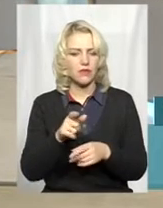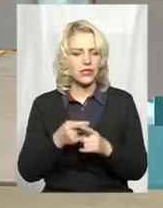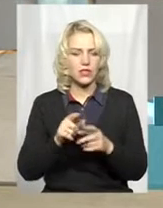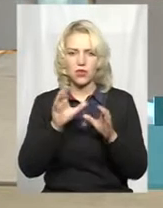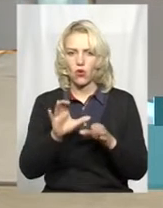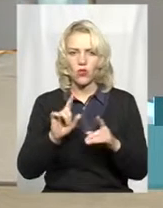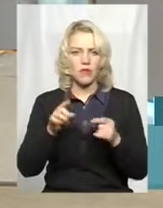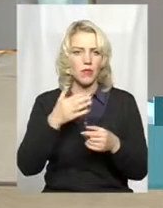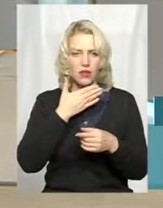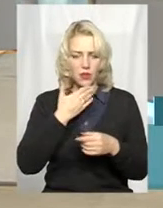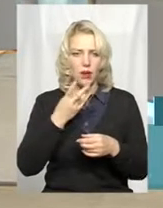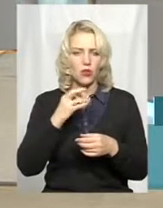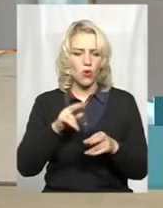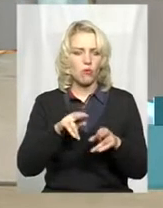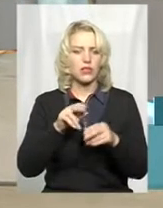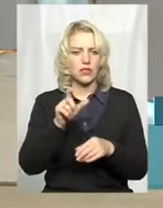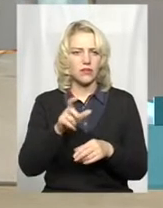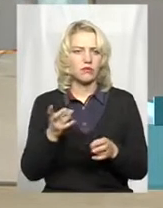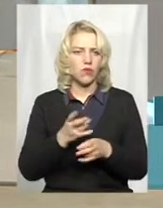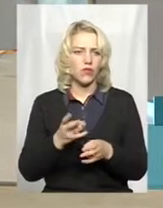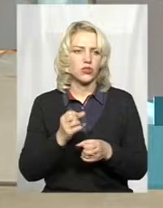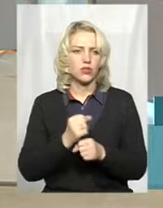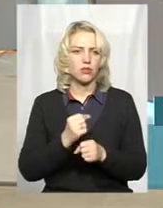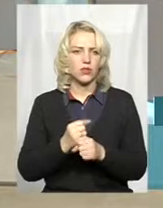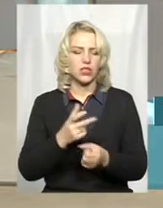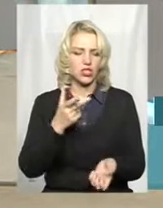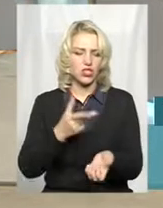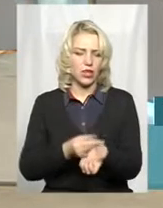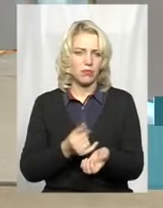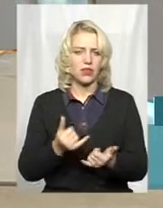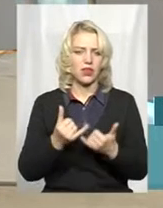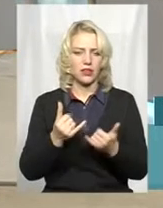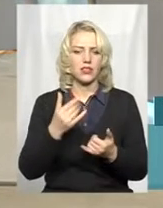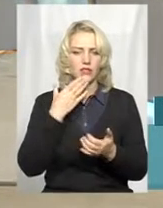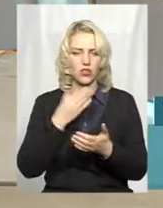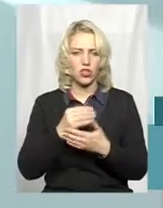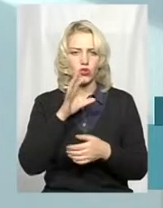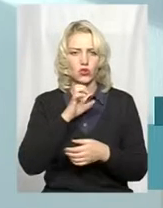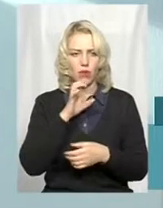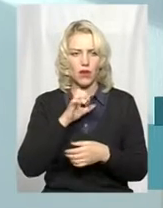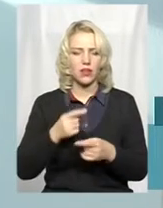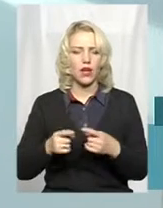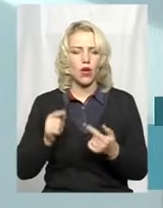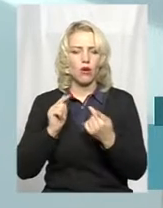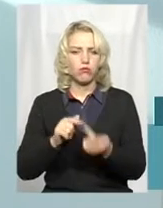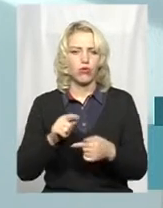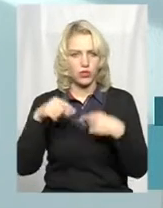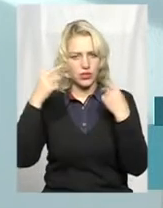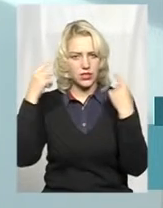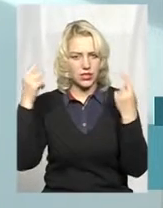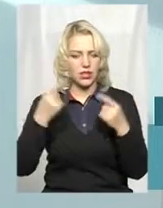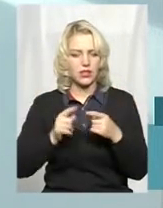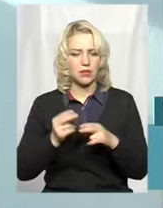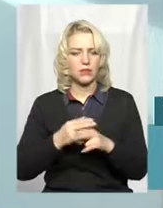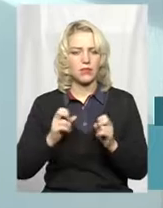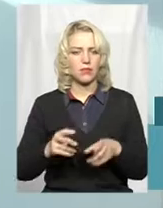вимагається на сьогоднішній день, мисливець обов'язково має зробити щеплення своїй собаки проти сказу. Це, перш за все, безпека